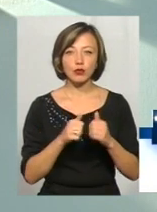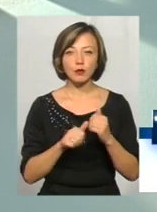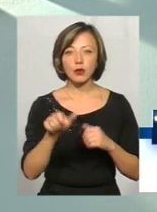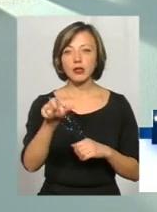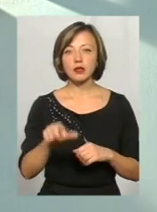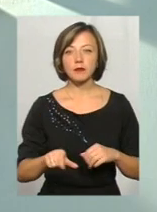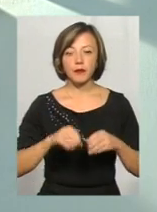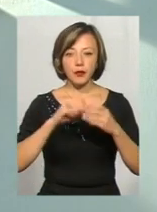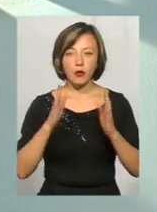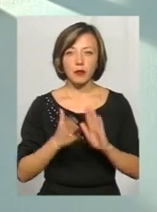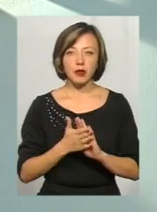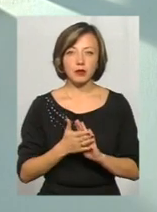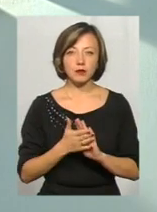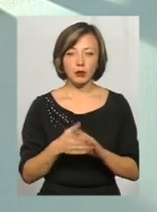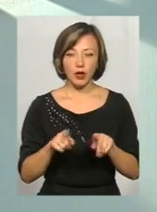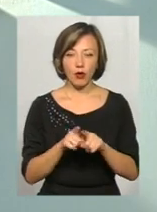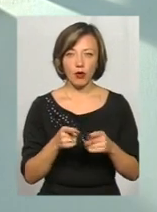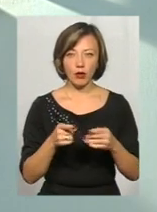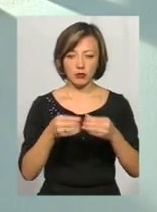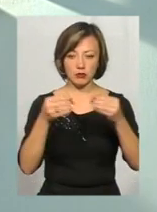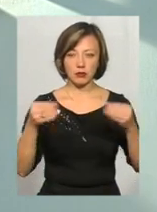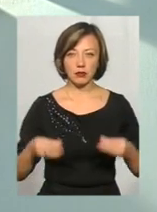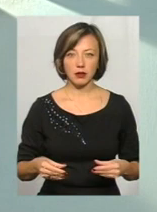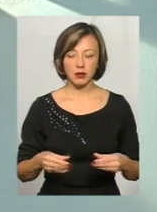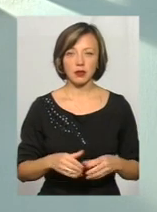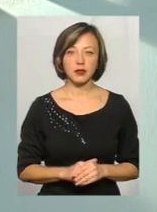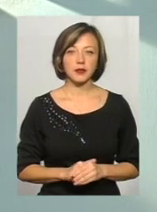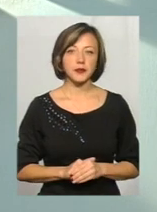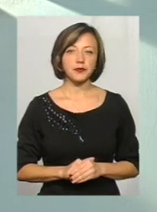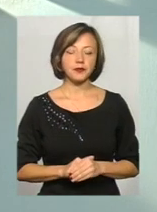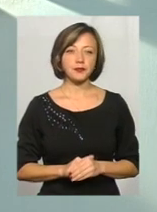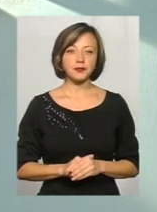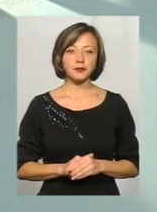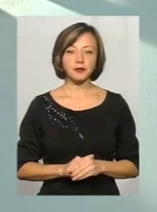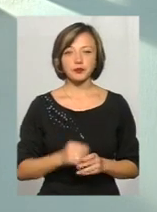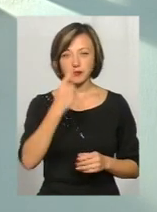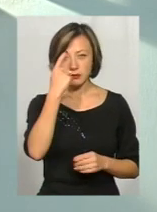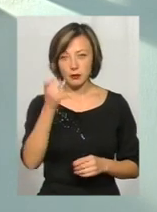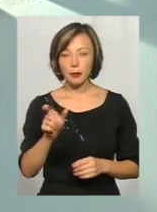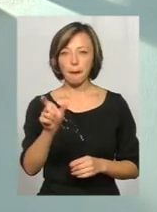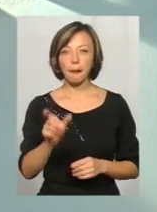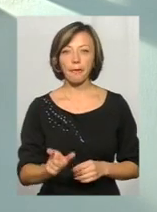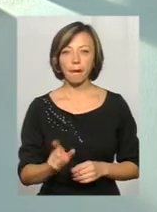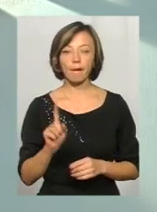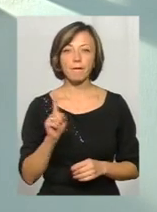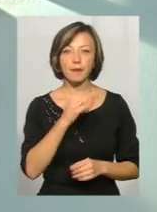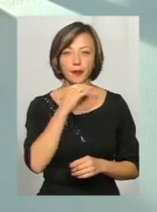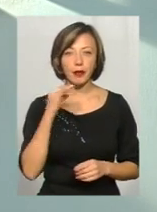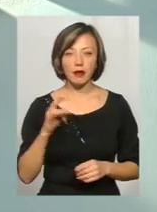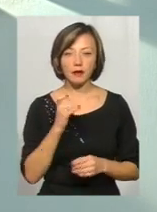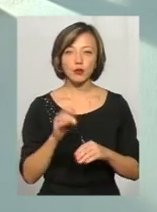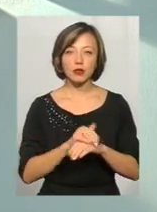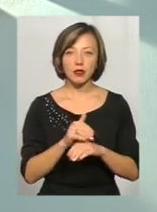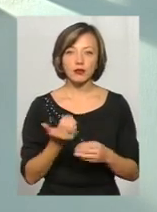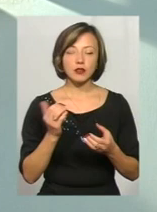об'ємну таку брошурку. Тому попереджається клієнта, що неодноразово, що будь ласка,